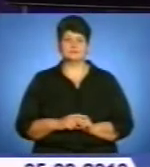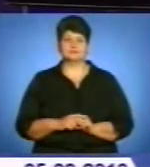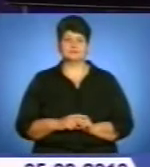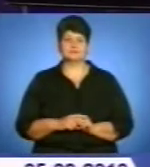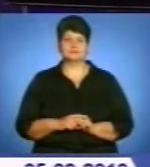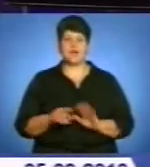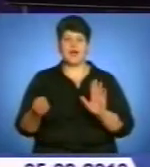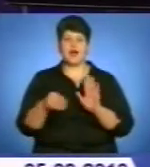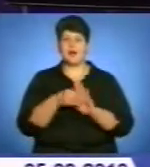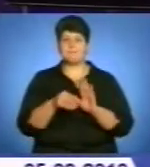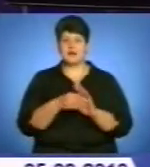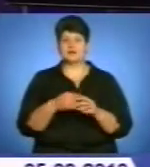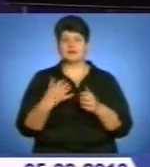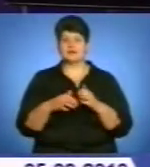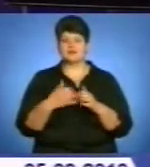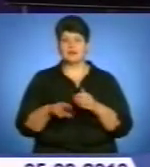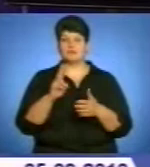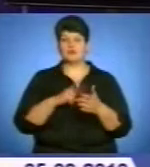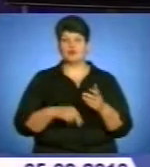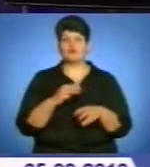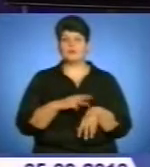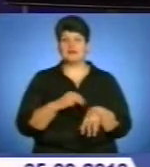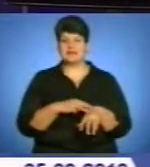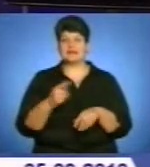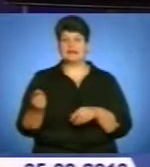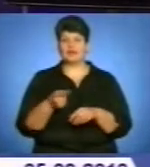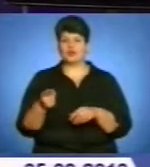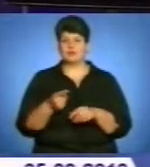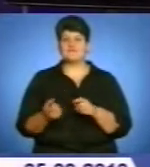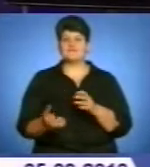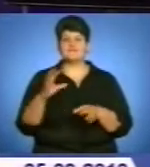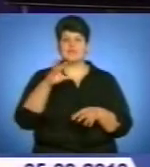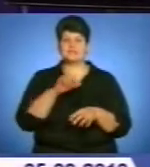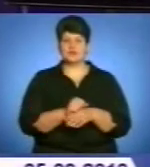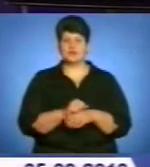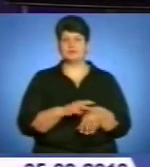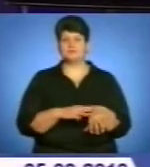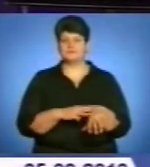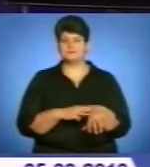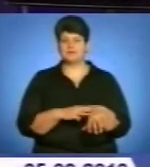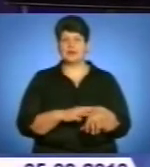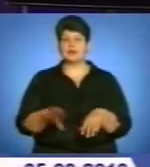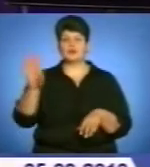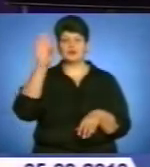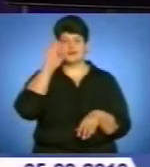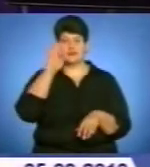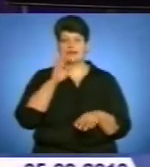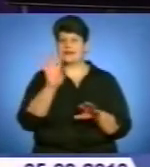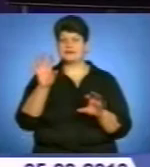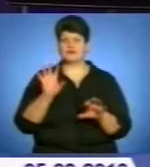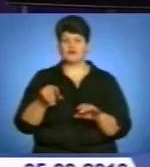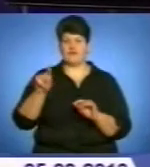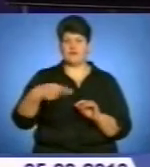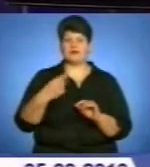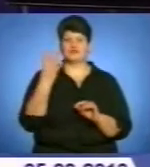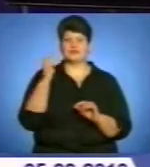Хабарника серед співробітників податкової міліції Тернопільщини встановили правоохоронці. Чоловік незаконно вимагав 4